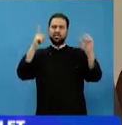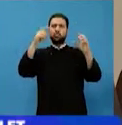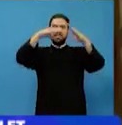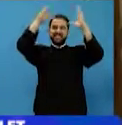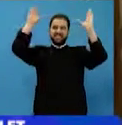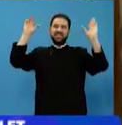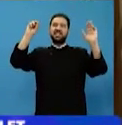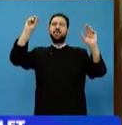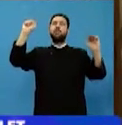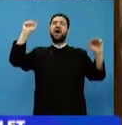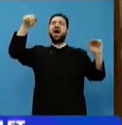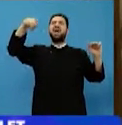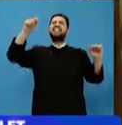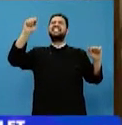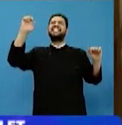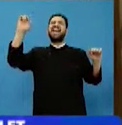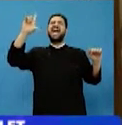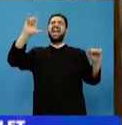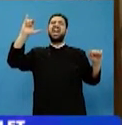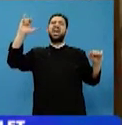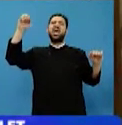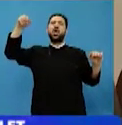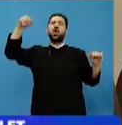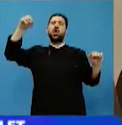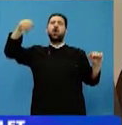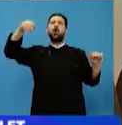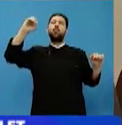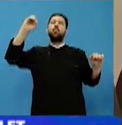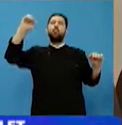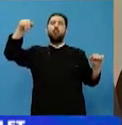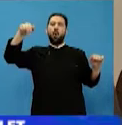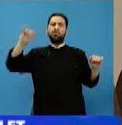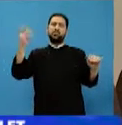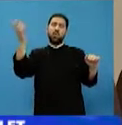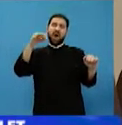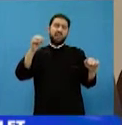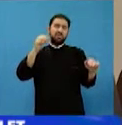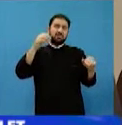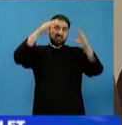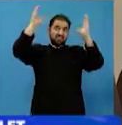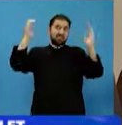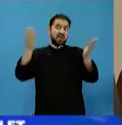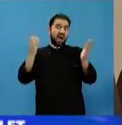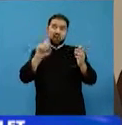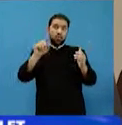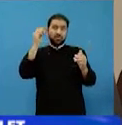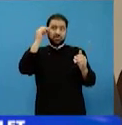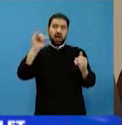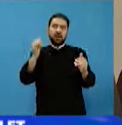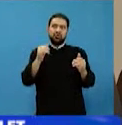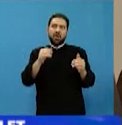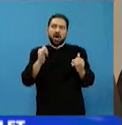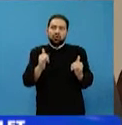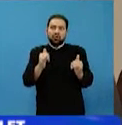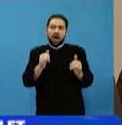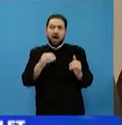necunoscut. Văzând acest lucru, sfântul Paisie și îl mărturisește acest lucru, zice iartă-mă